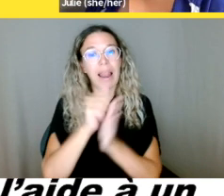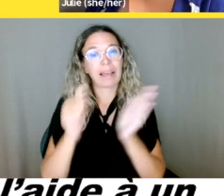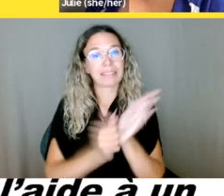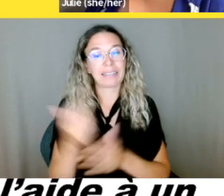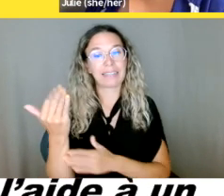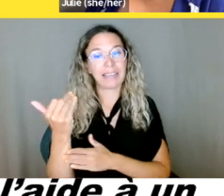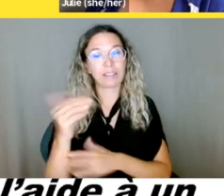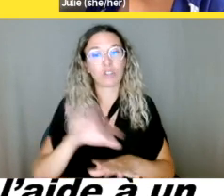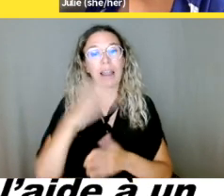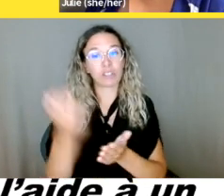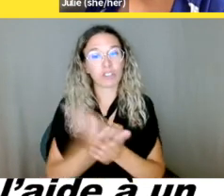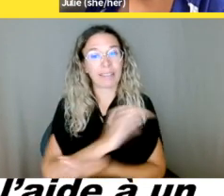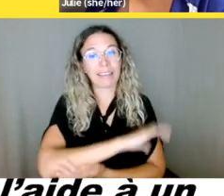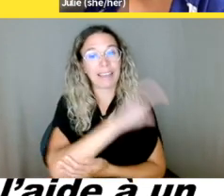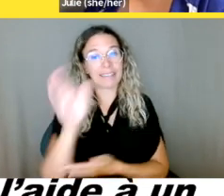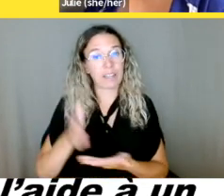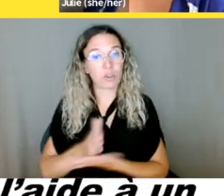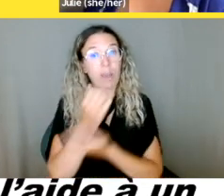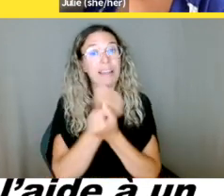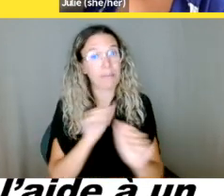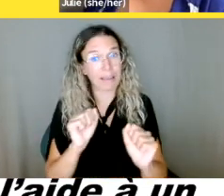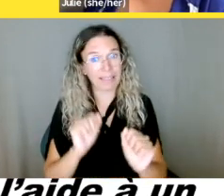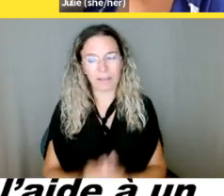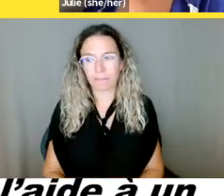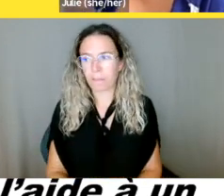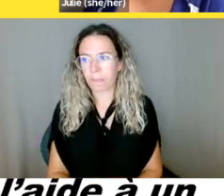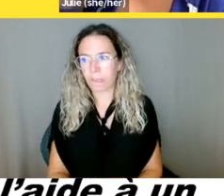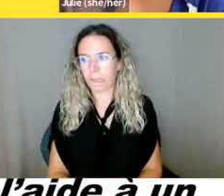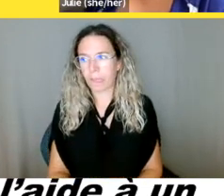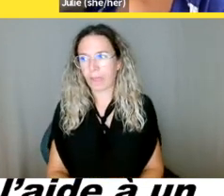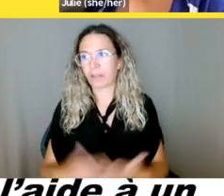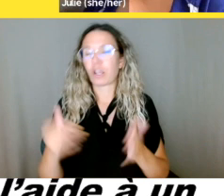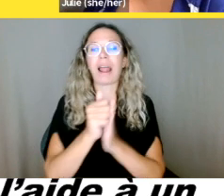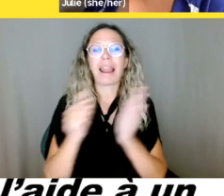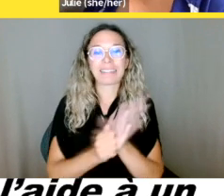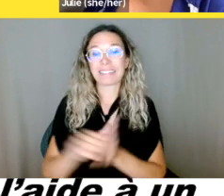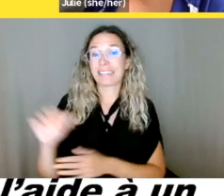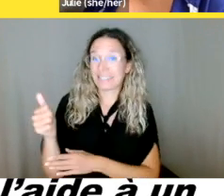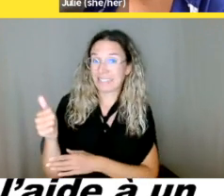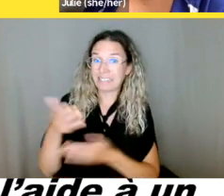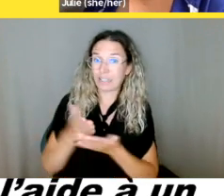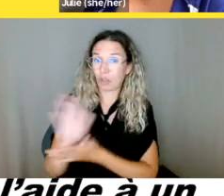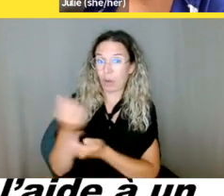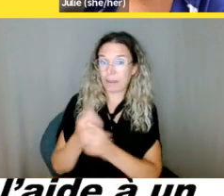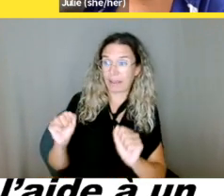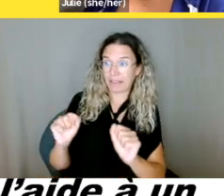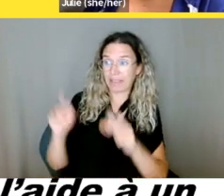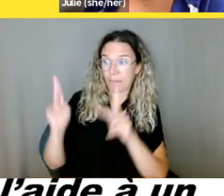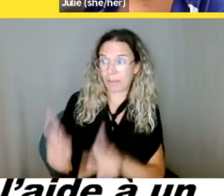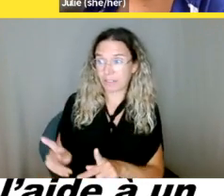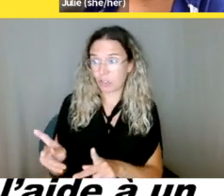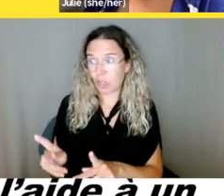québécoise des droits et libertés de la personne et des articles 10 et 94 de la loi sur l'accès aux documents